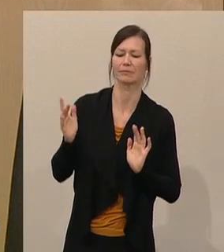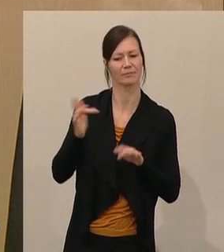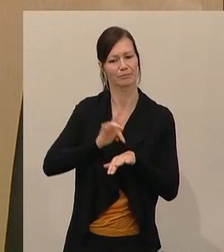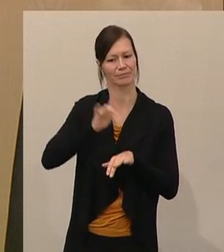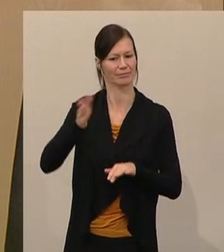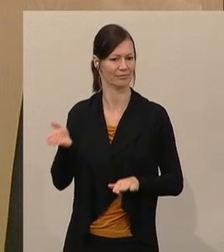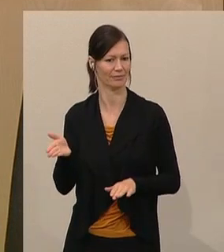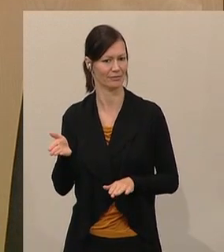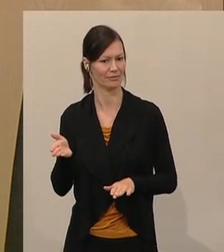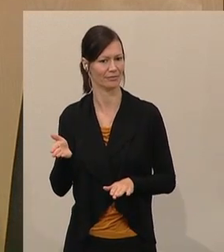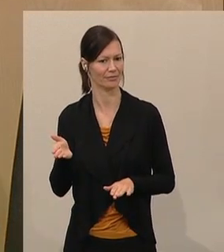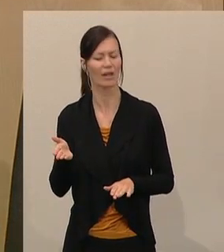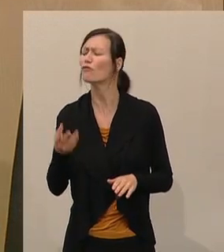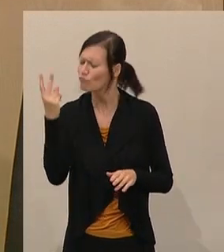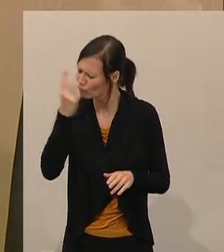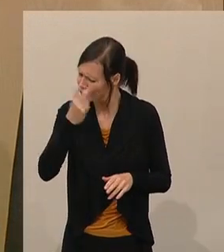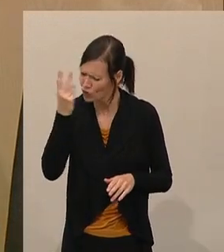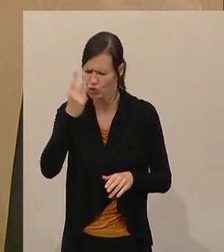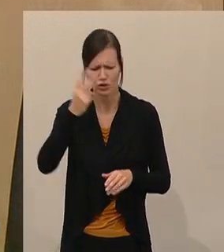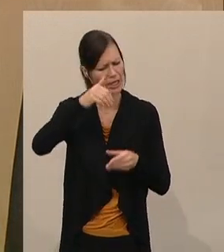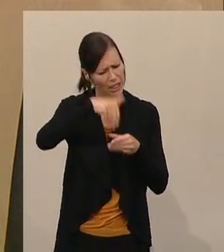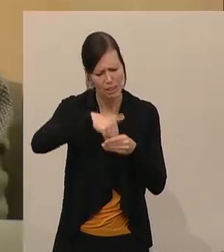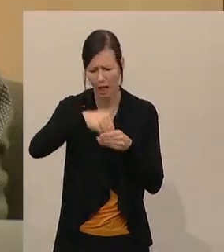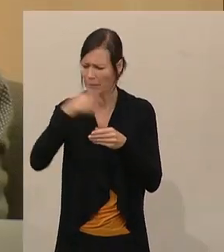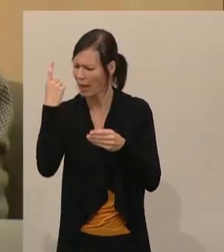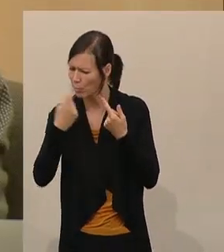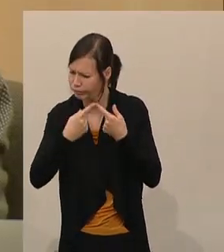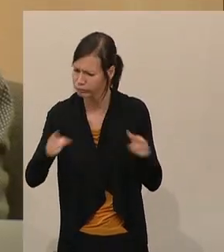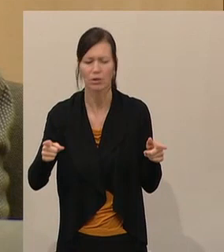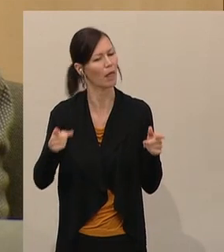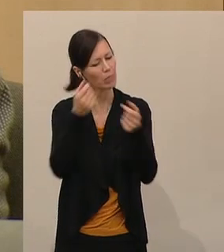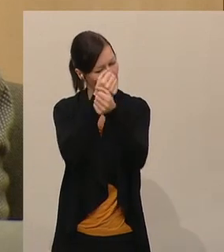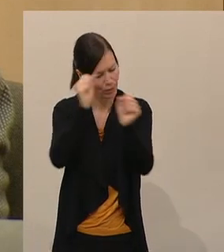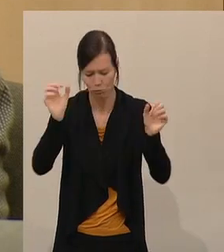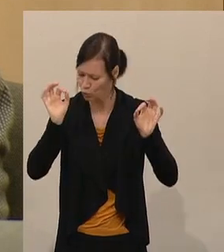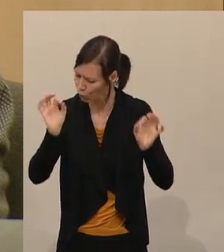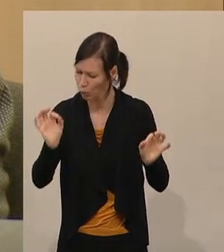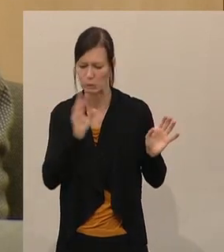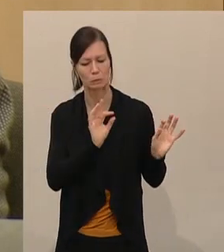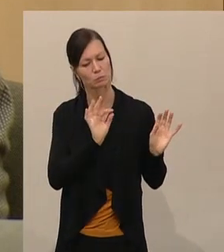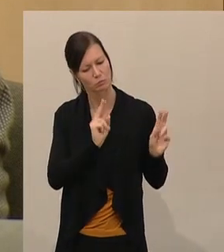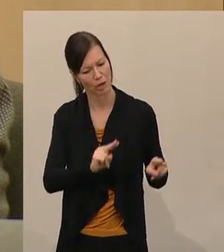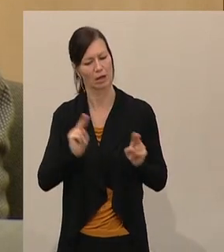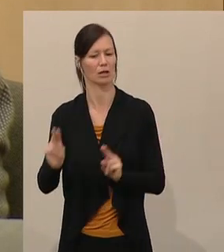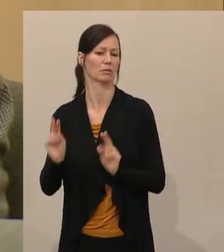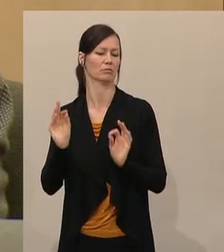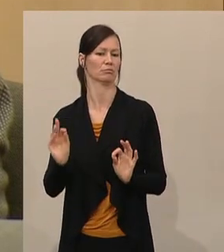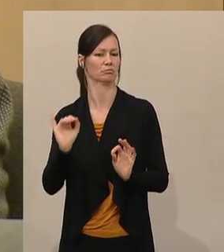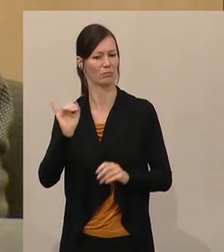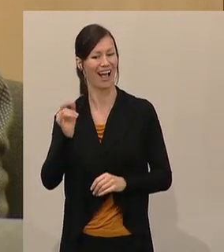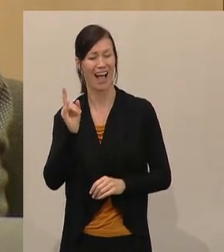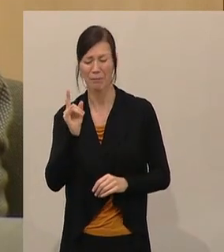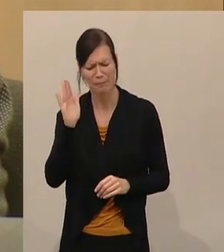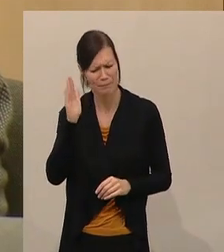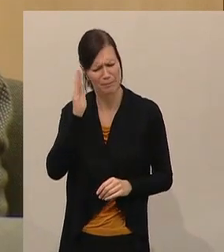ideologisch eine völlig andere Meinung haben kann. Das ist auch gut in der Demokratie und auch richtig so. Aber, dass man hier versucht, ganz